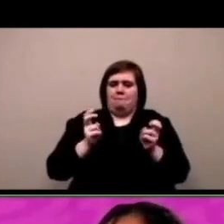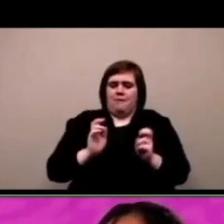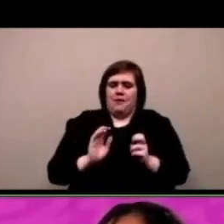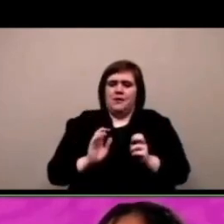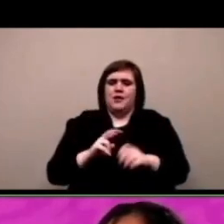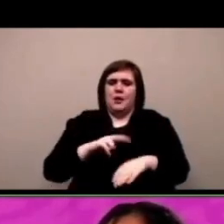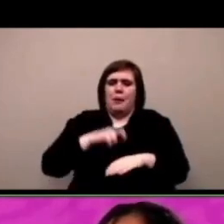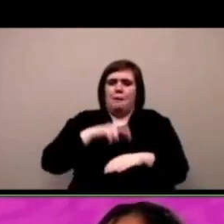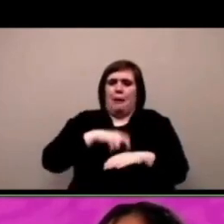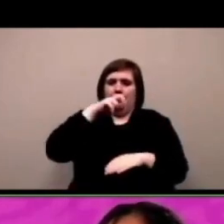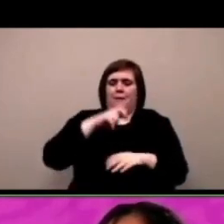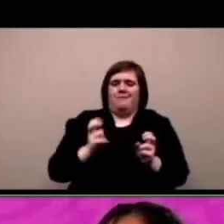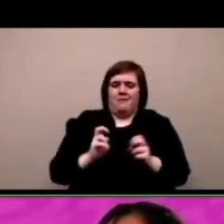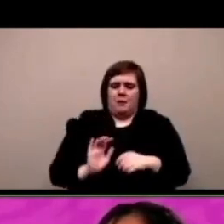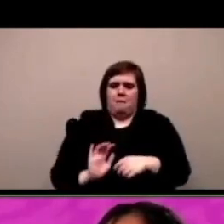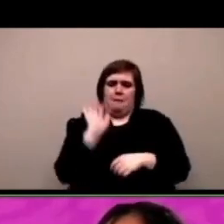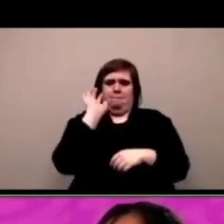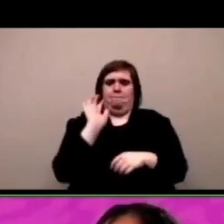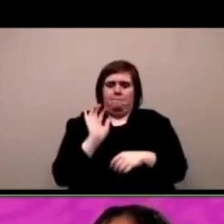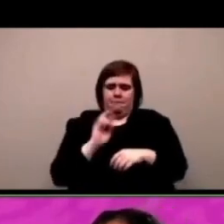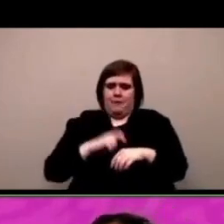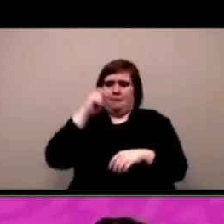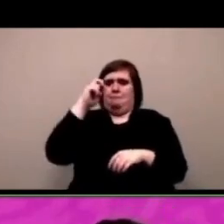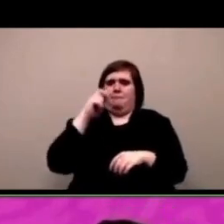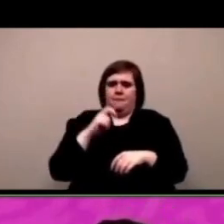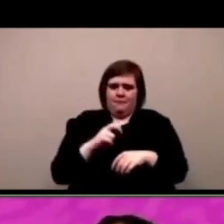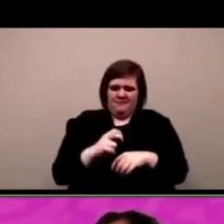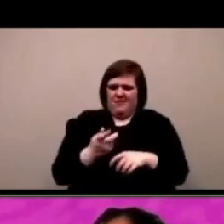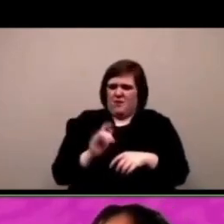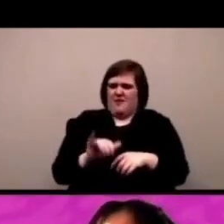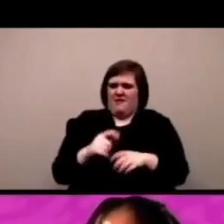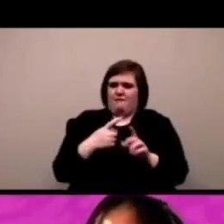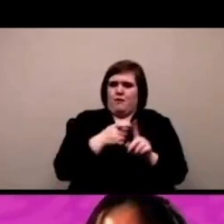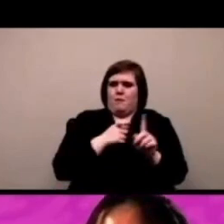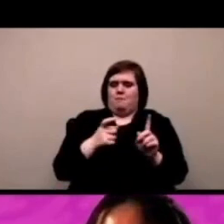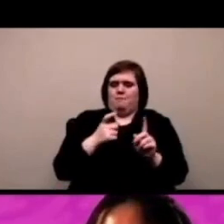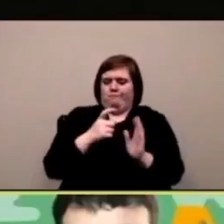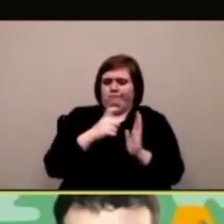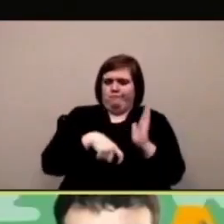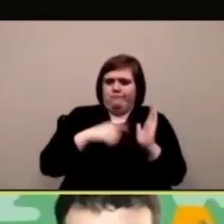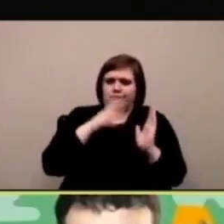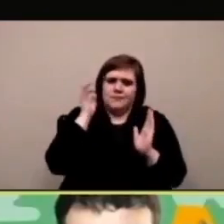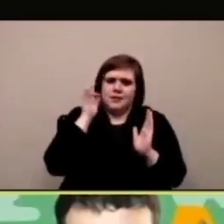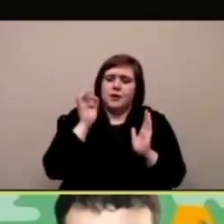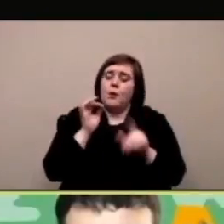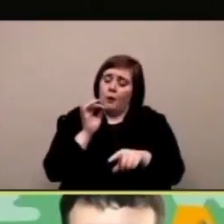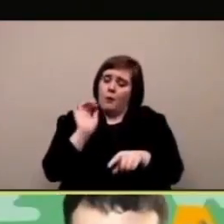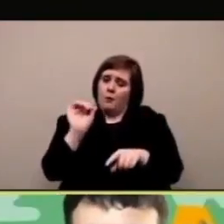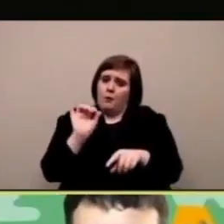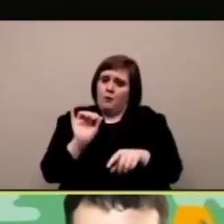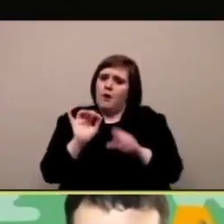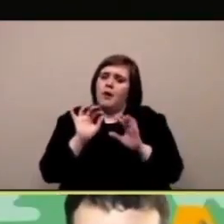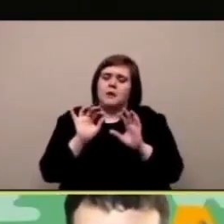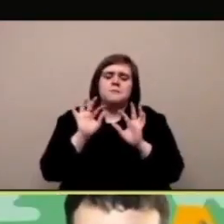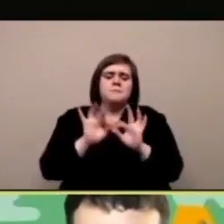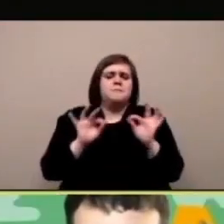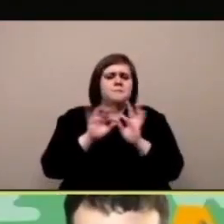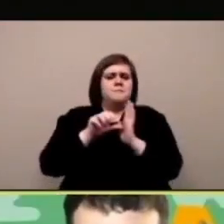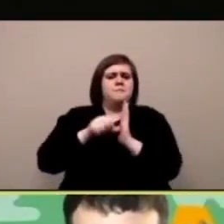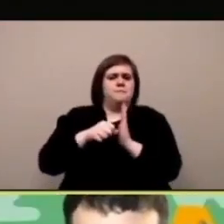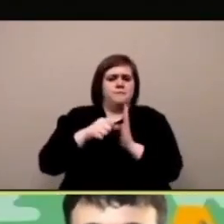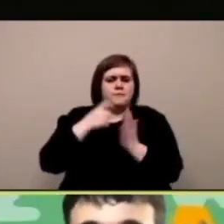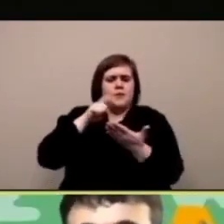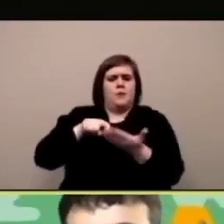facendo le capriole è come il Mario che tu puoi fare un doppio salto una doppia spinta